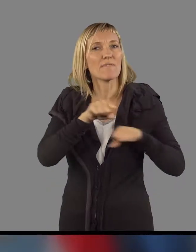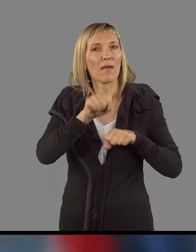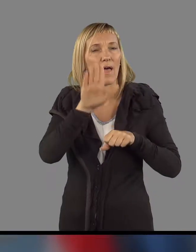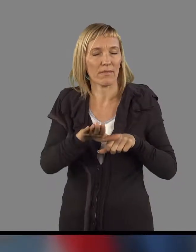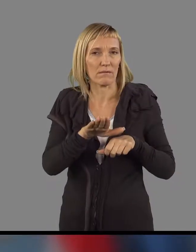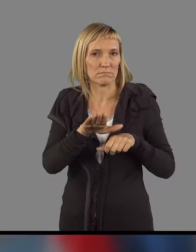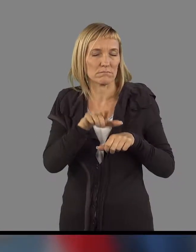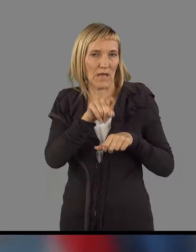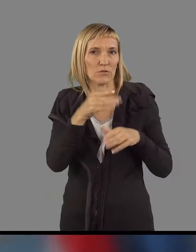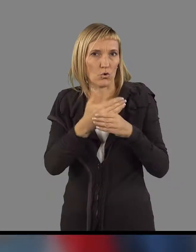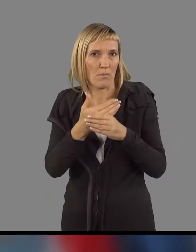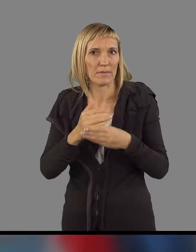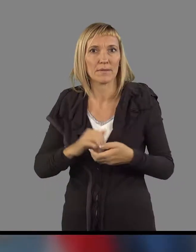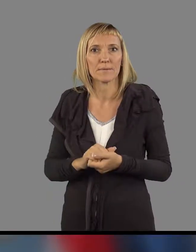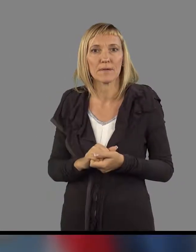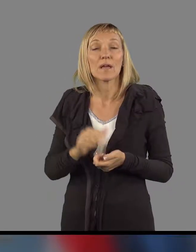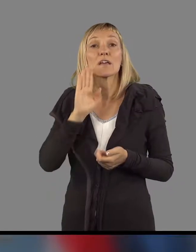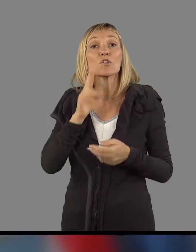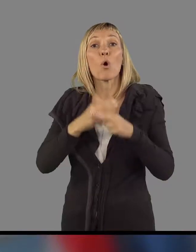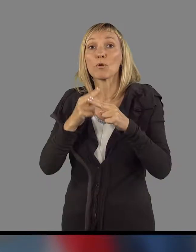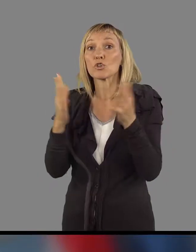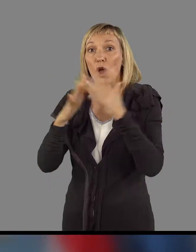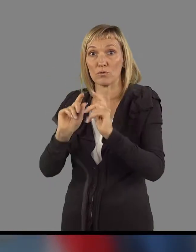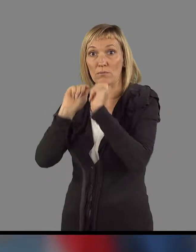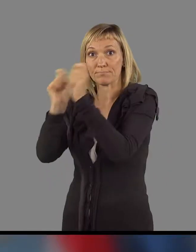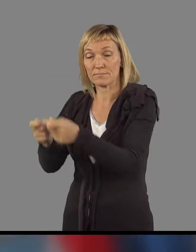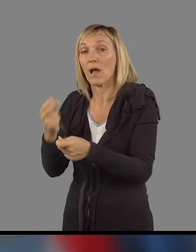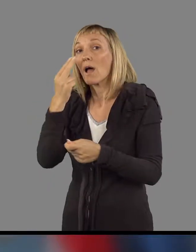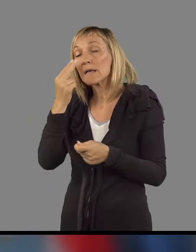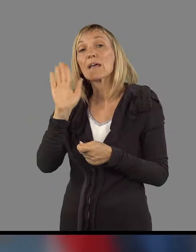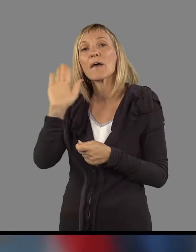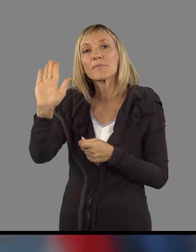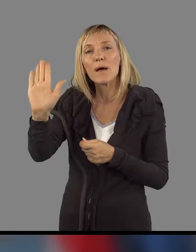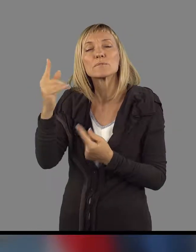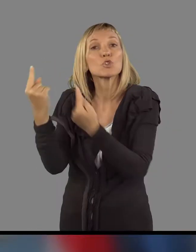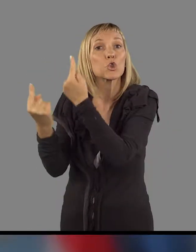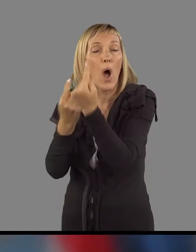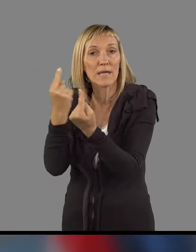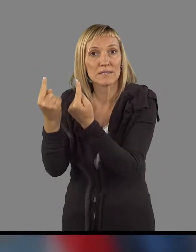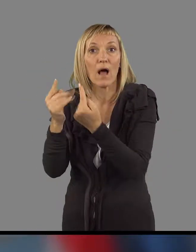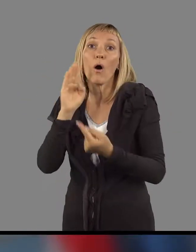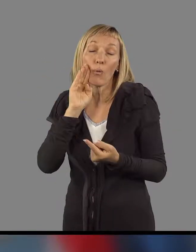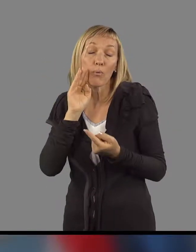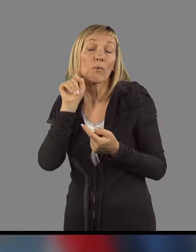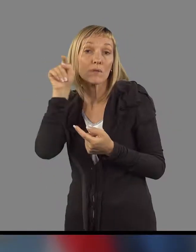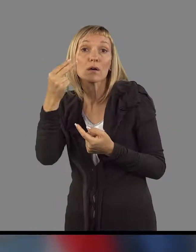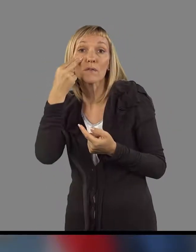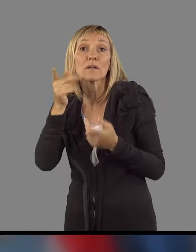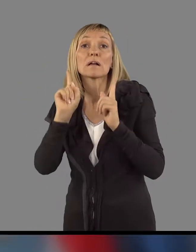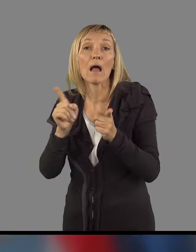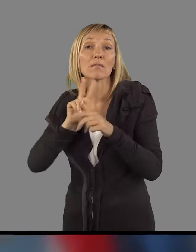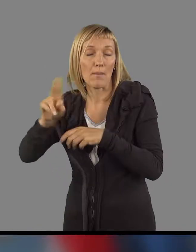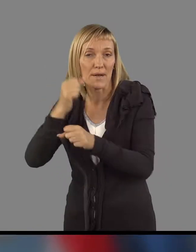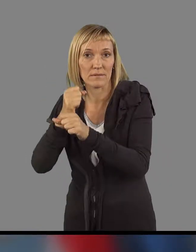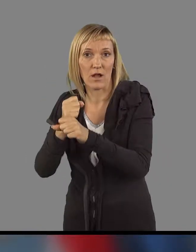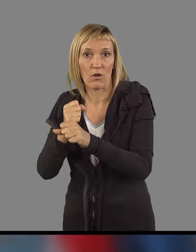Ko bo zadeva v državnem zboru, glede na situacijo, bomo takrat videli, kar